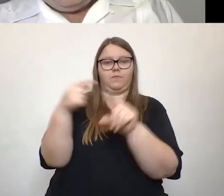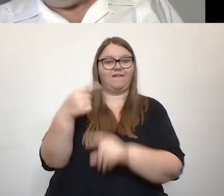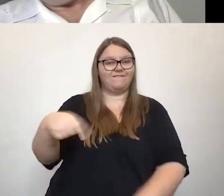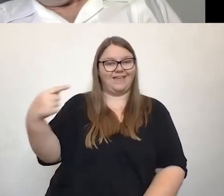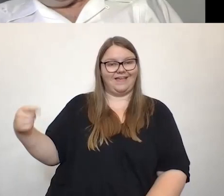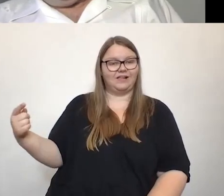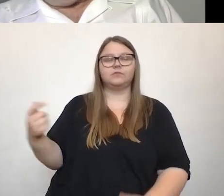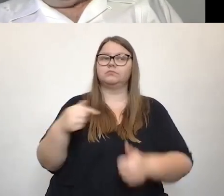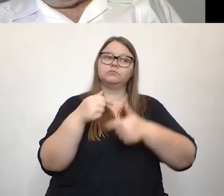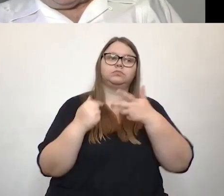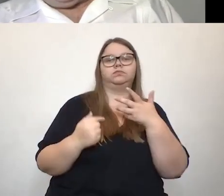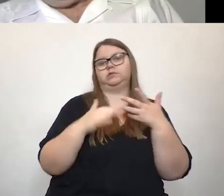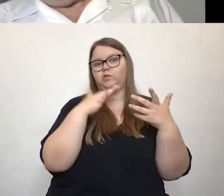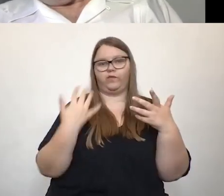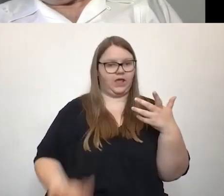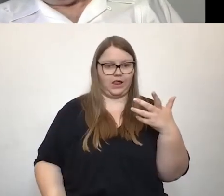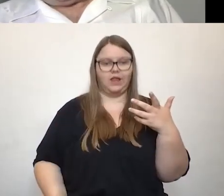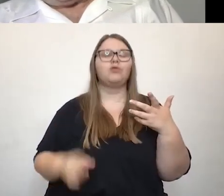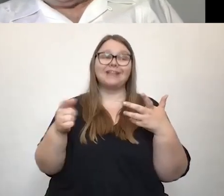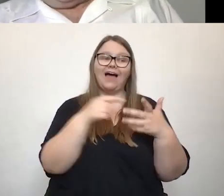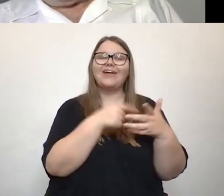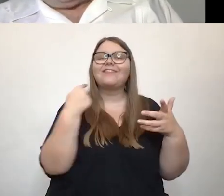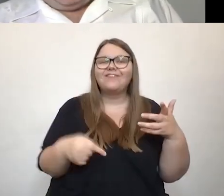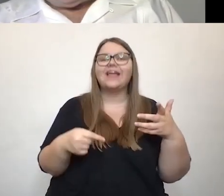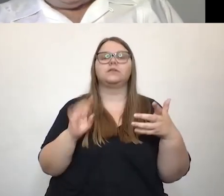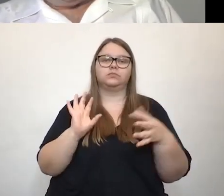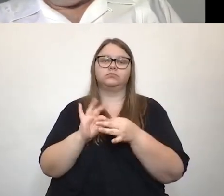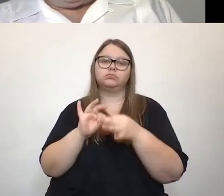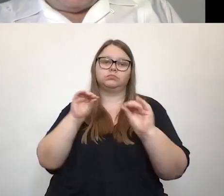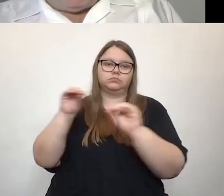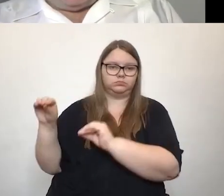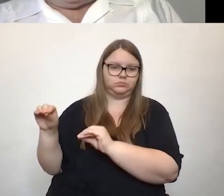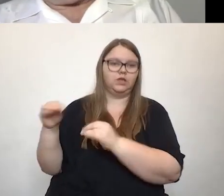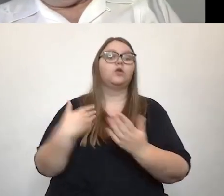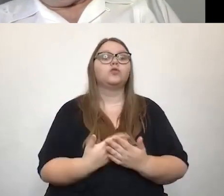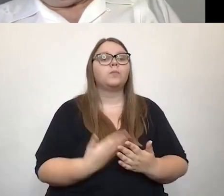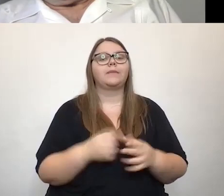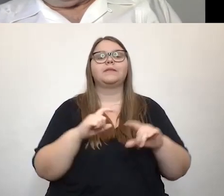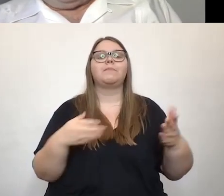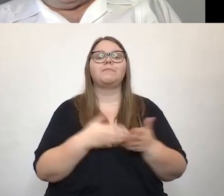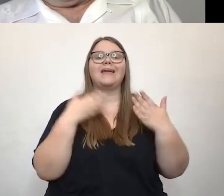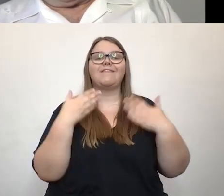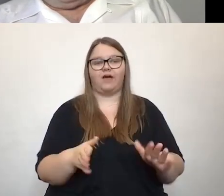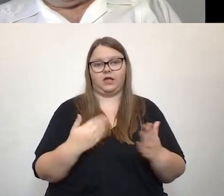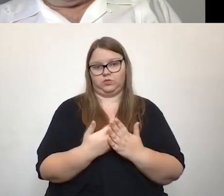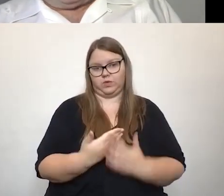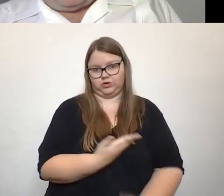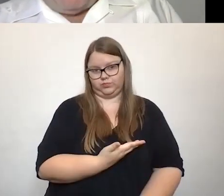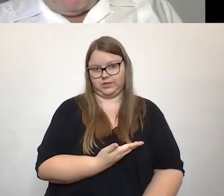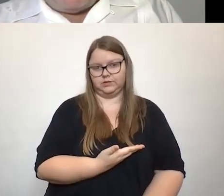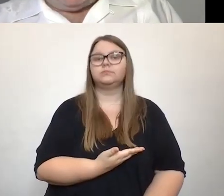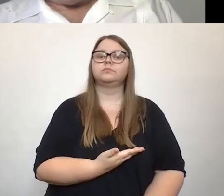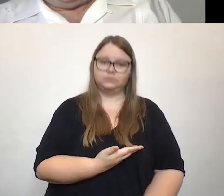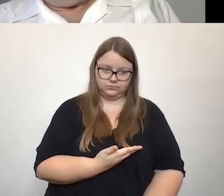an vielem und da wollen wir genau eben ansetzen, das heißt also zum Beispiel natürlich das Thema Barrierefreiheit ist ein Thema, also